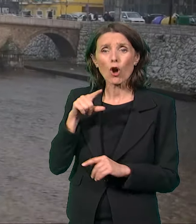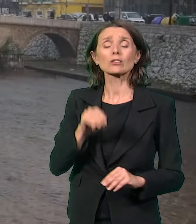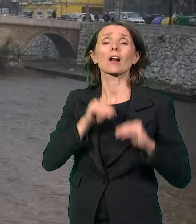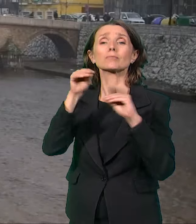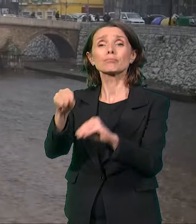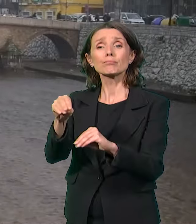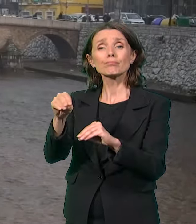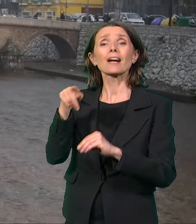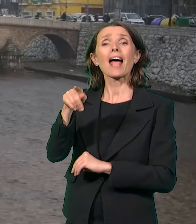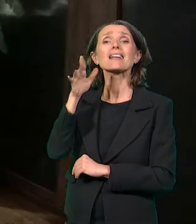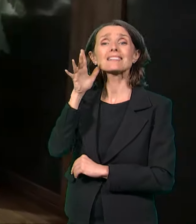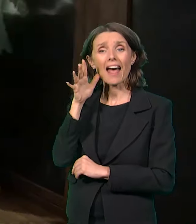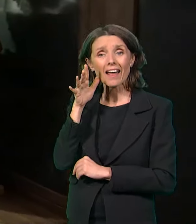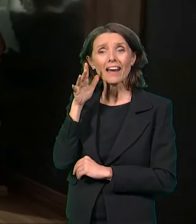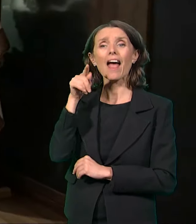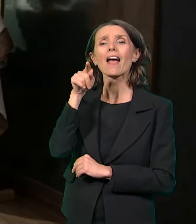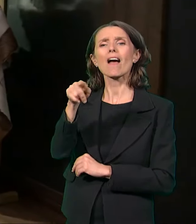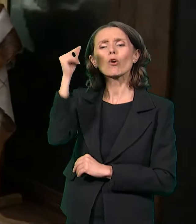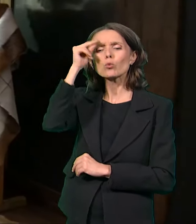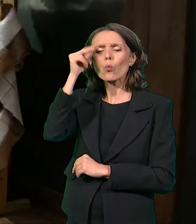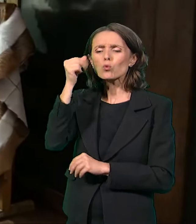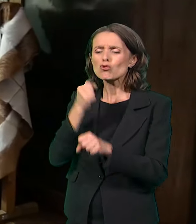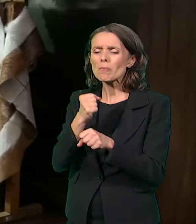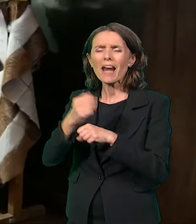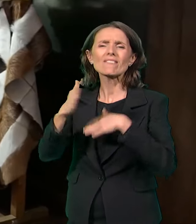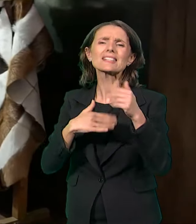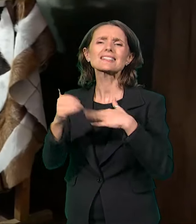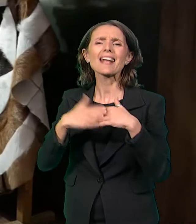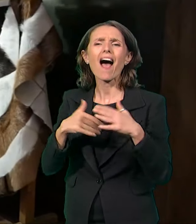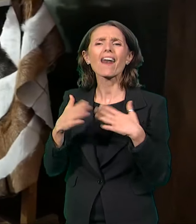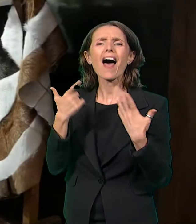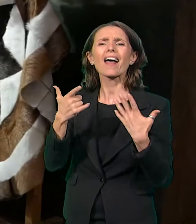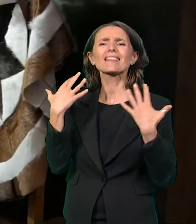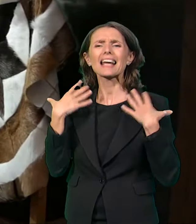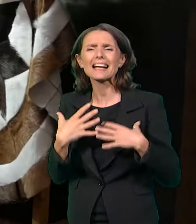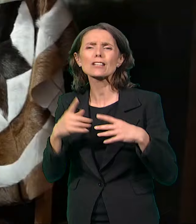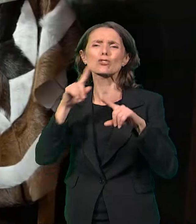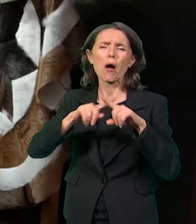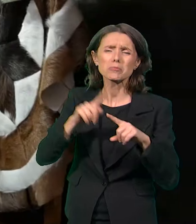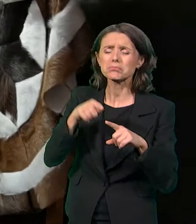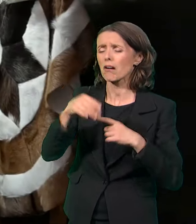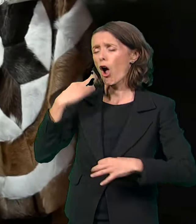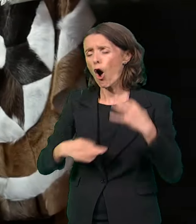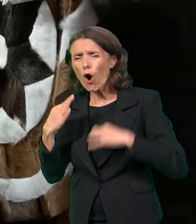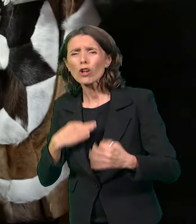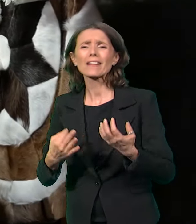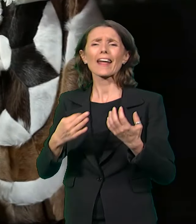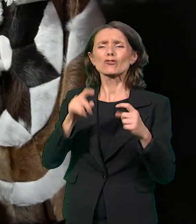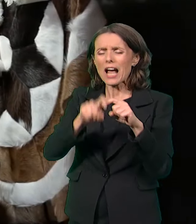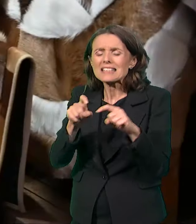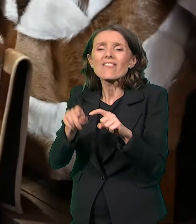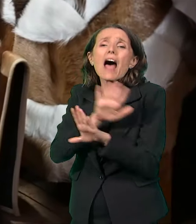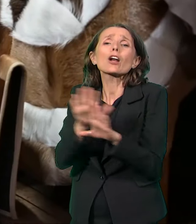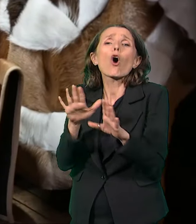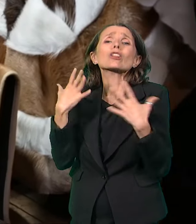zanat. Odnosno, Ćurčije su bile zanatli koji se bavili obradom krzna i pravljenjem odjevnih predmeta od krzna. Tamo je